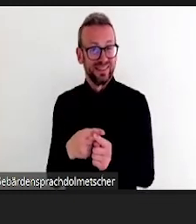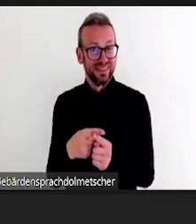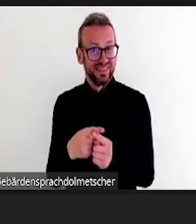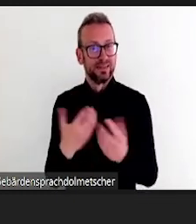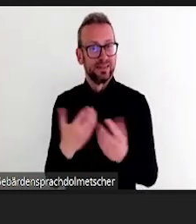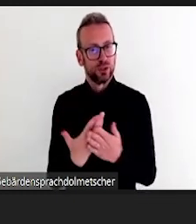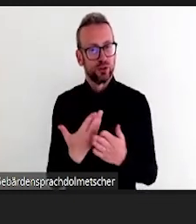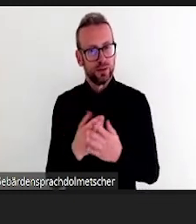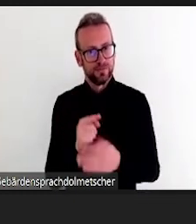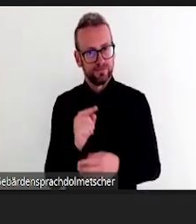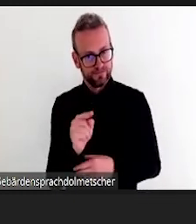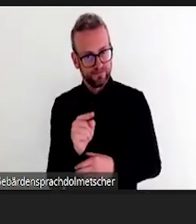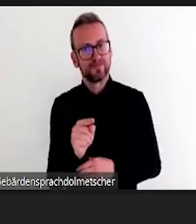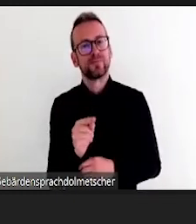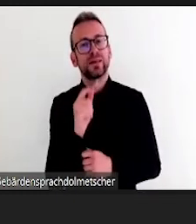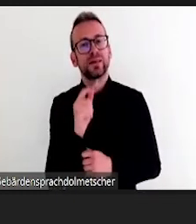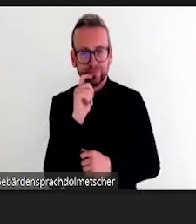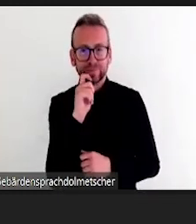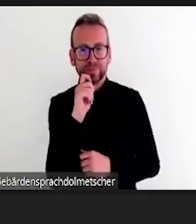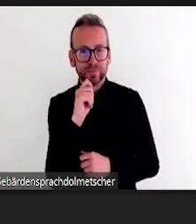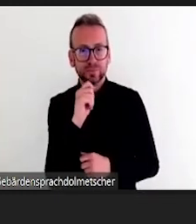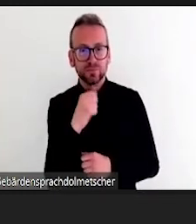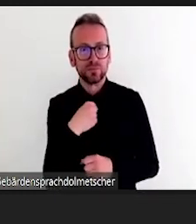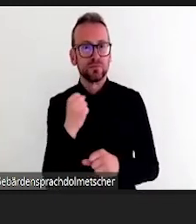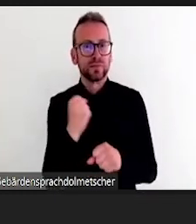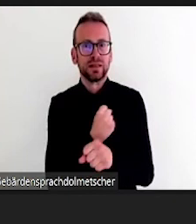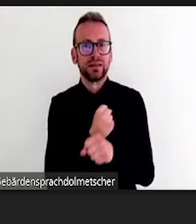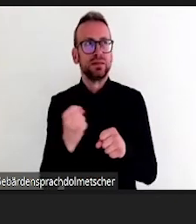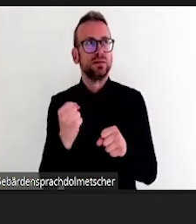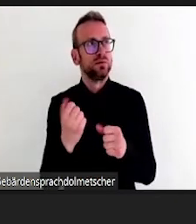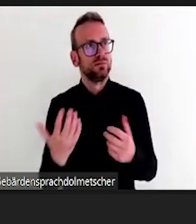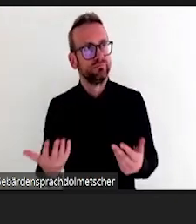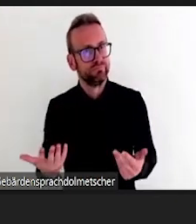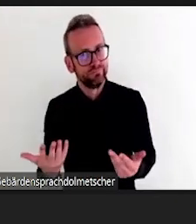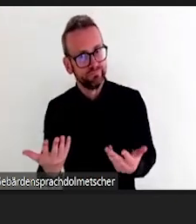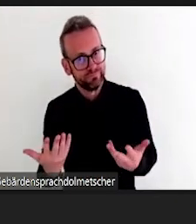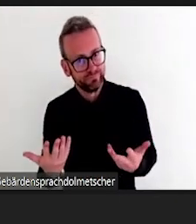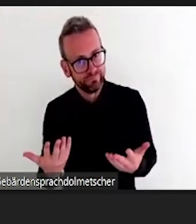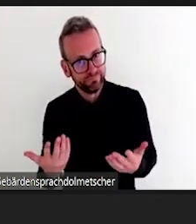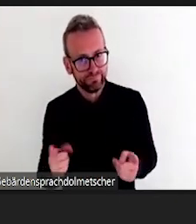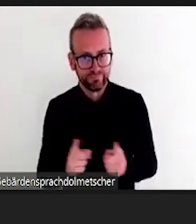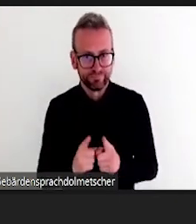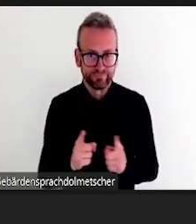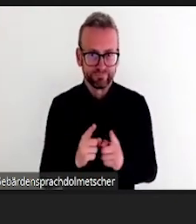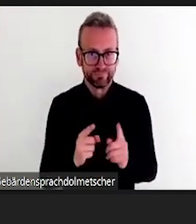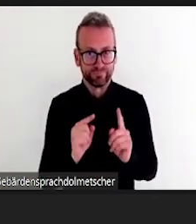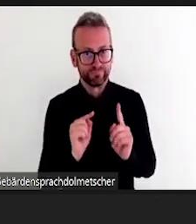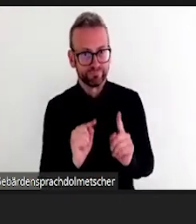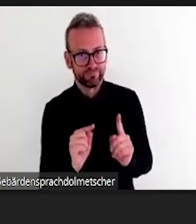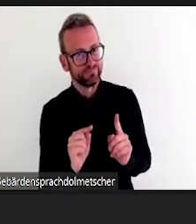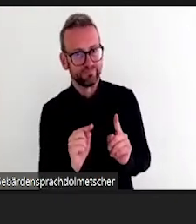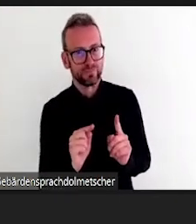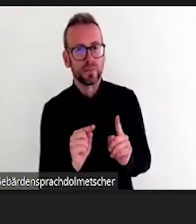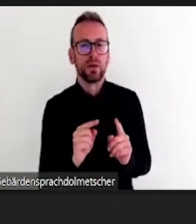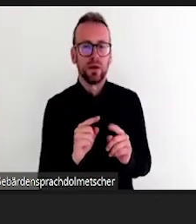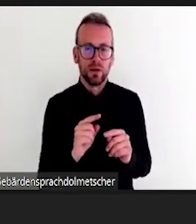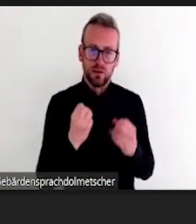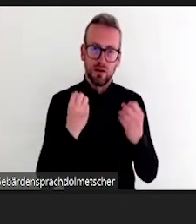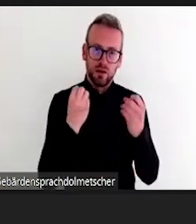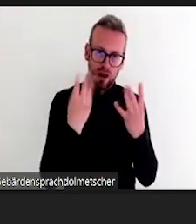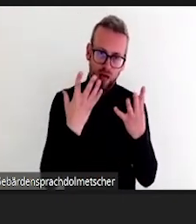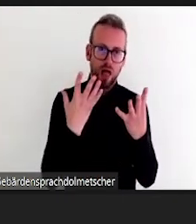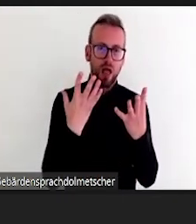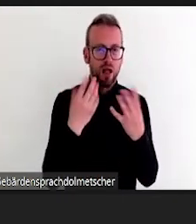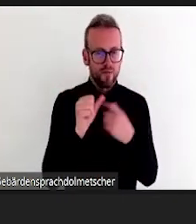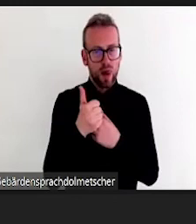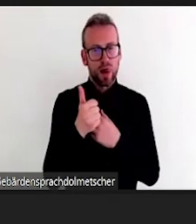Gruppenarbeit haben, ist das vielleicht ein bisschen zu viel des Guten. Aber wenn ich weiß, ich will das ganze Semester, vielleicht ein Projektseminar oder so